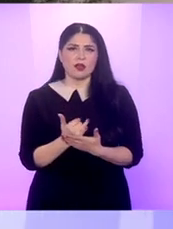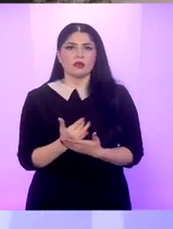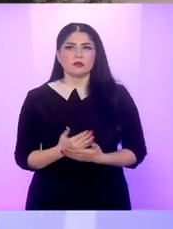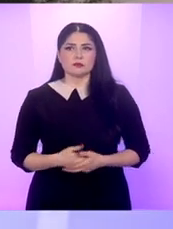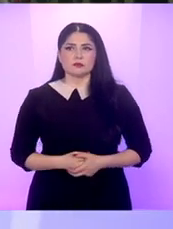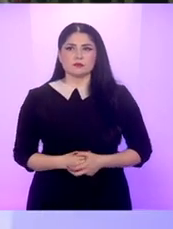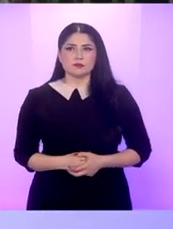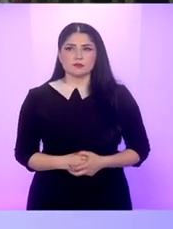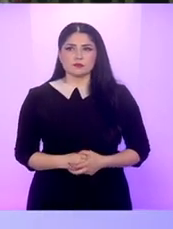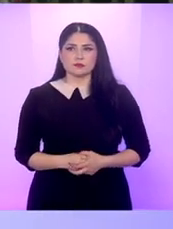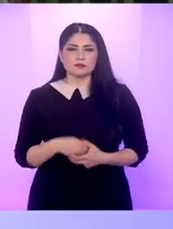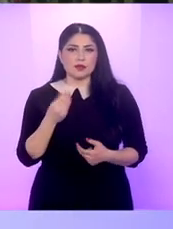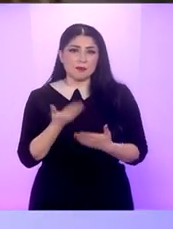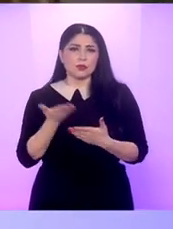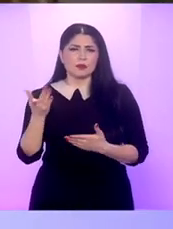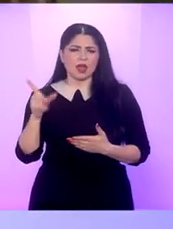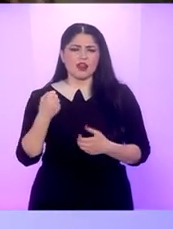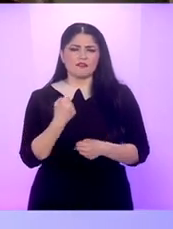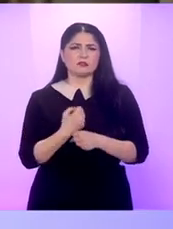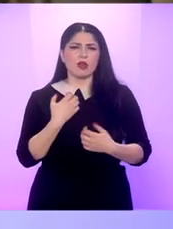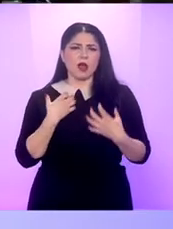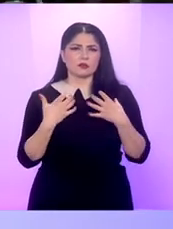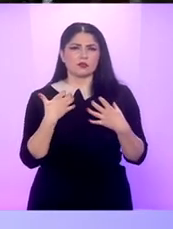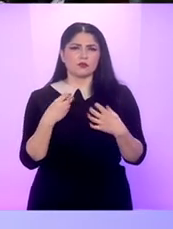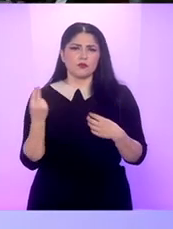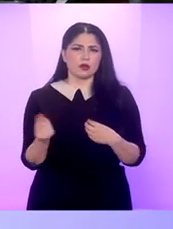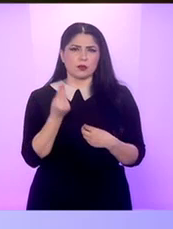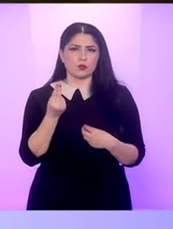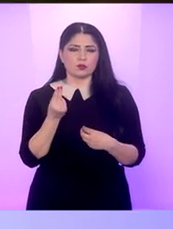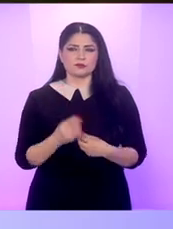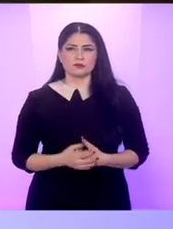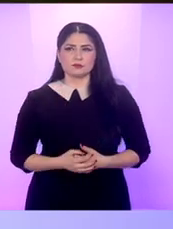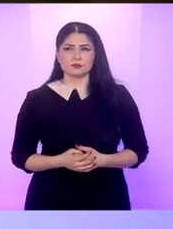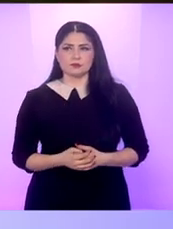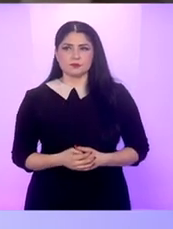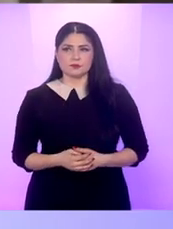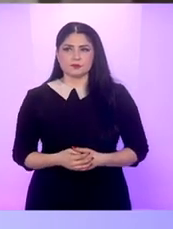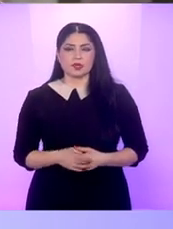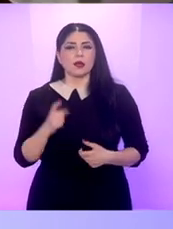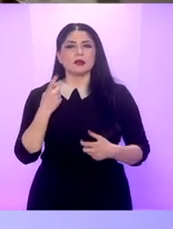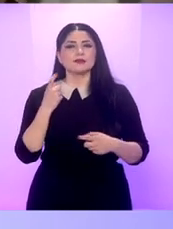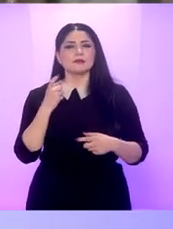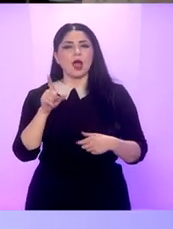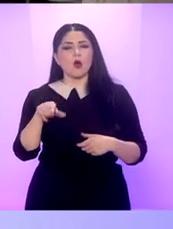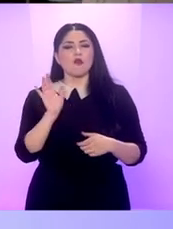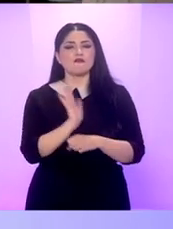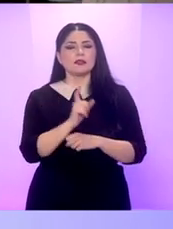că Anthony Hopkins face un rol excelent în acest personaj atins de demență din